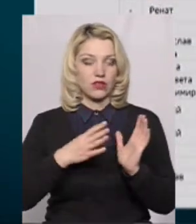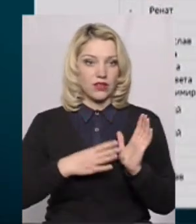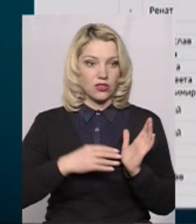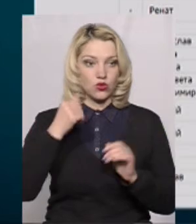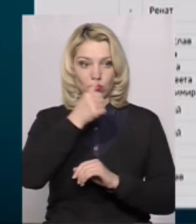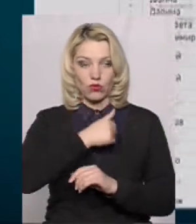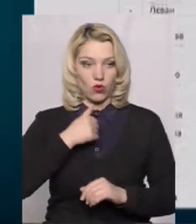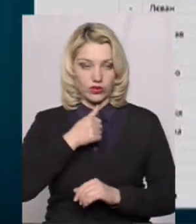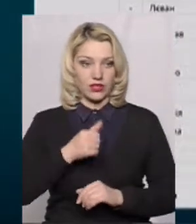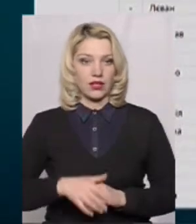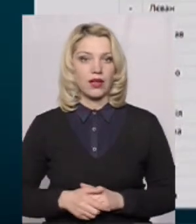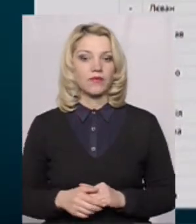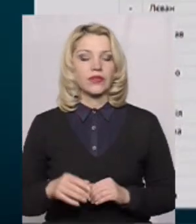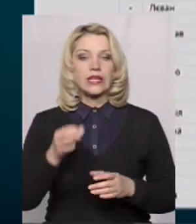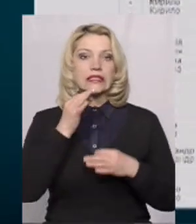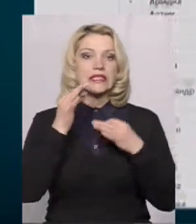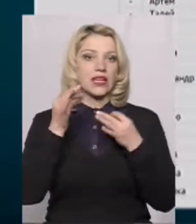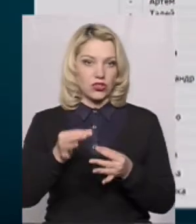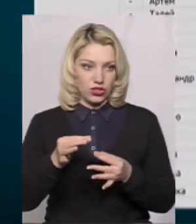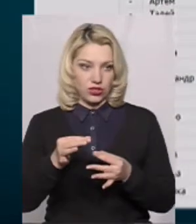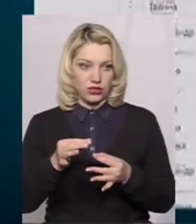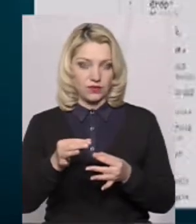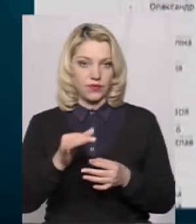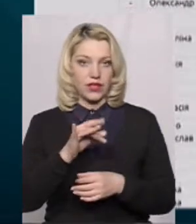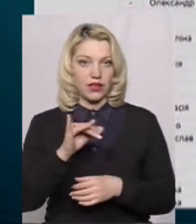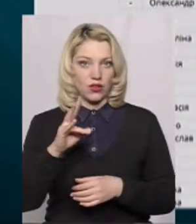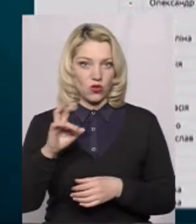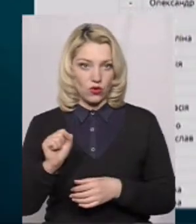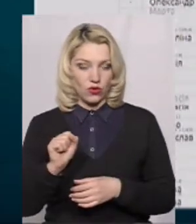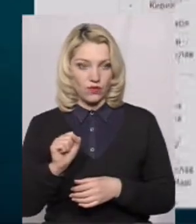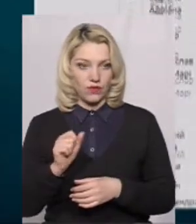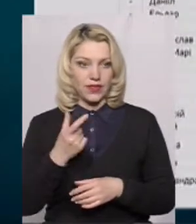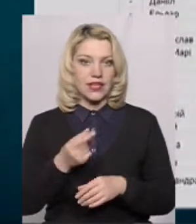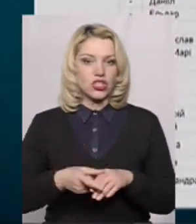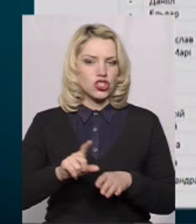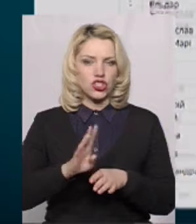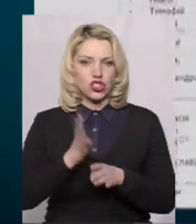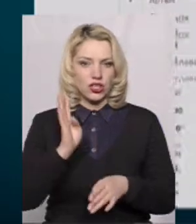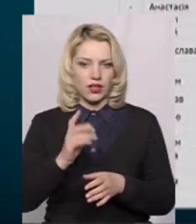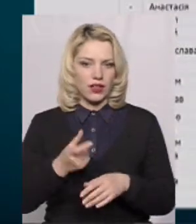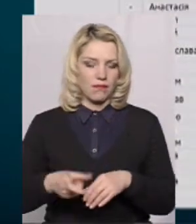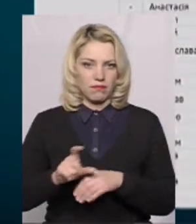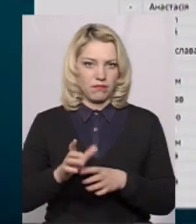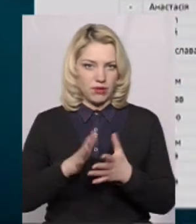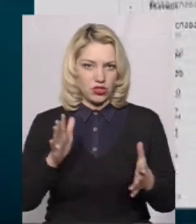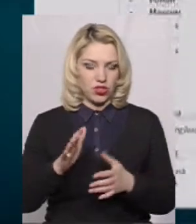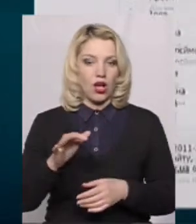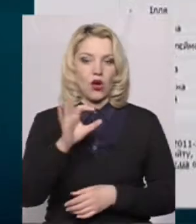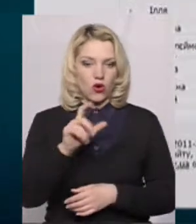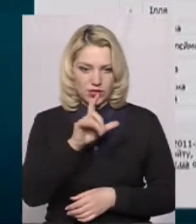році. То скажіть, пані Ірино, де черги найбільші? Мікрожайон Озерна,